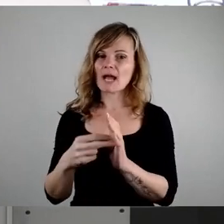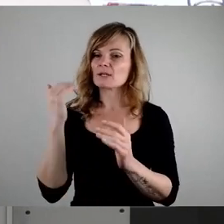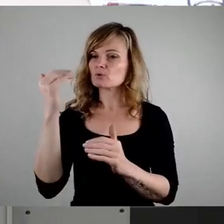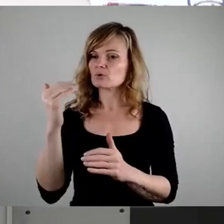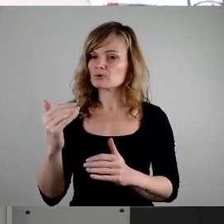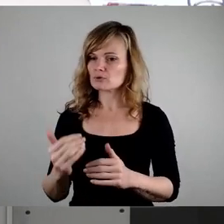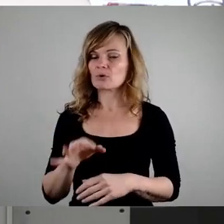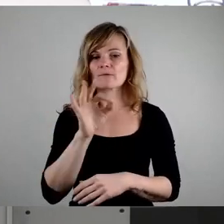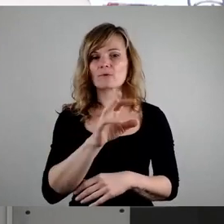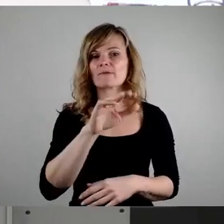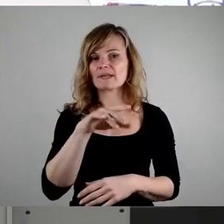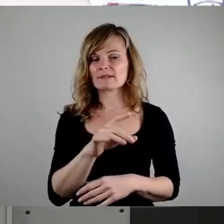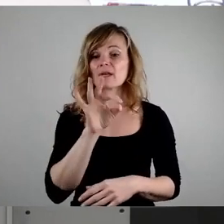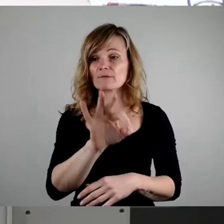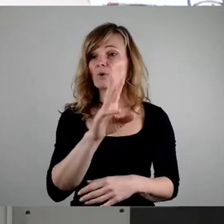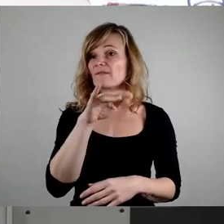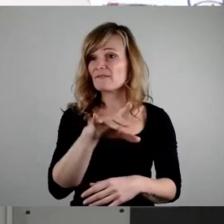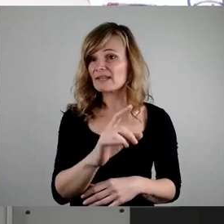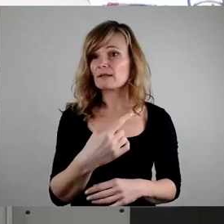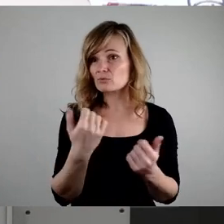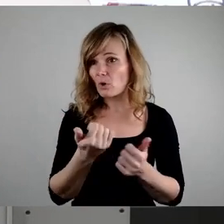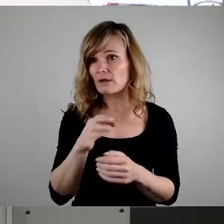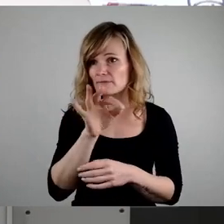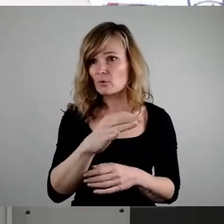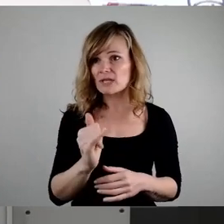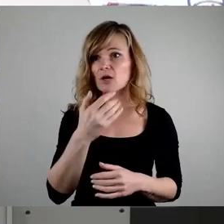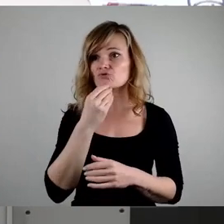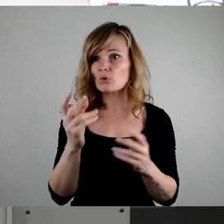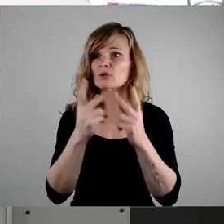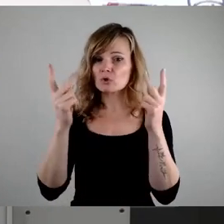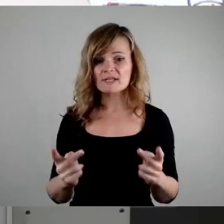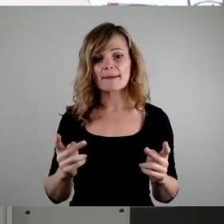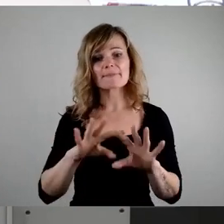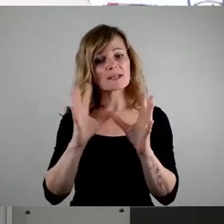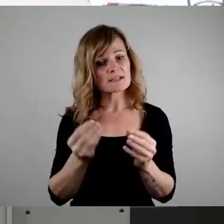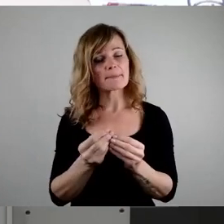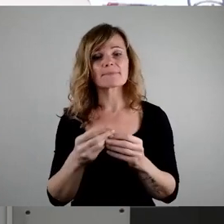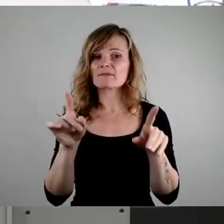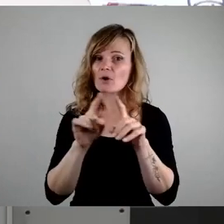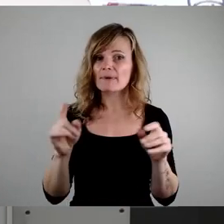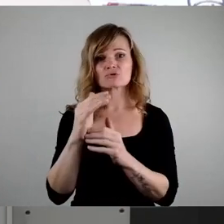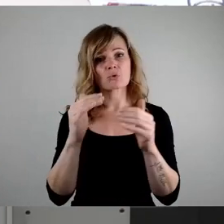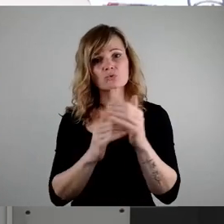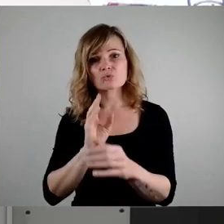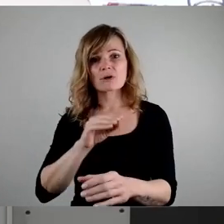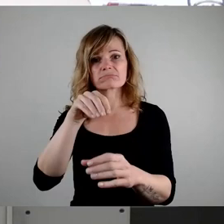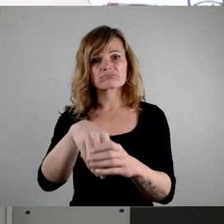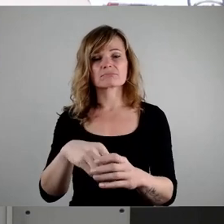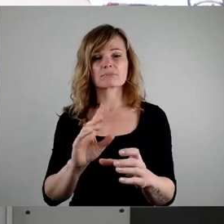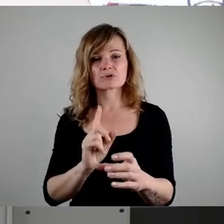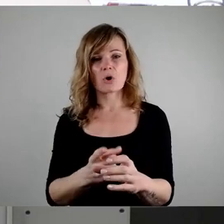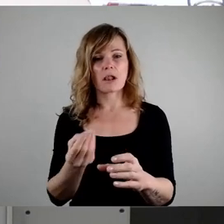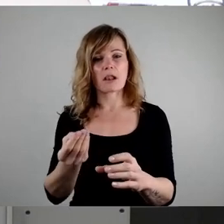die WID. Aus Sicht der WID ist das richtig klasse. Ein schönes Konzept, was in ihre gesamte Firmenstruktur eingeworben werden muss.